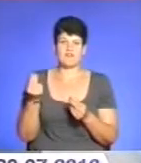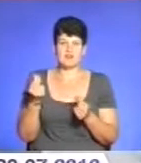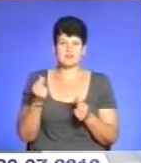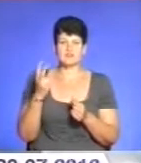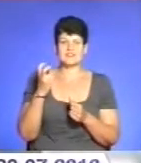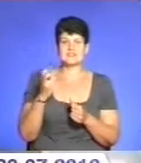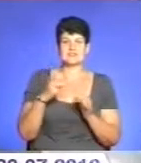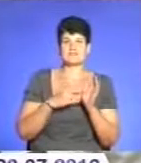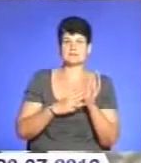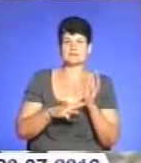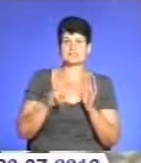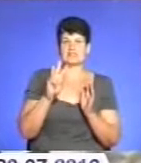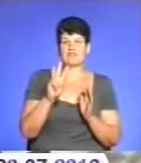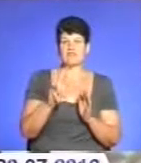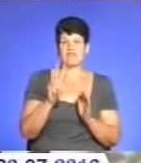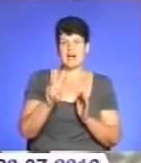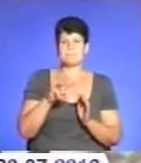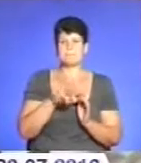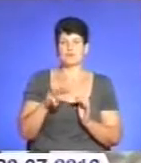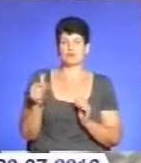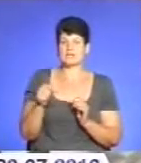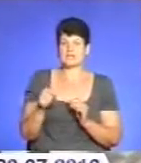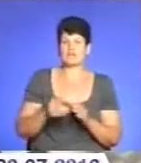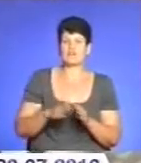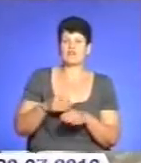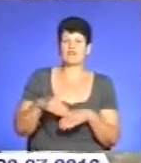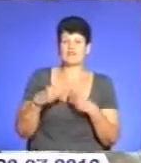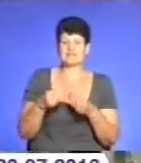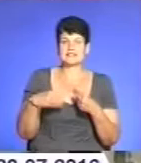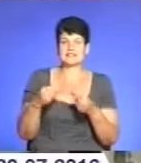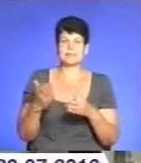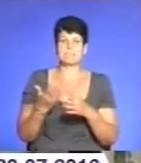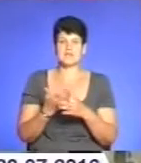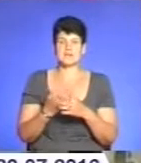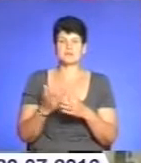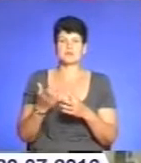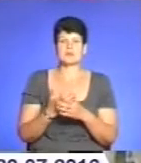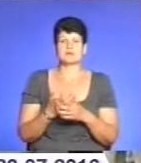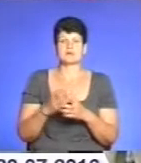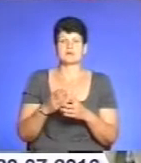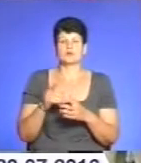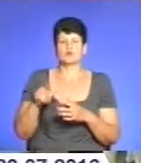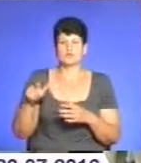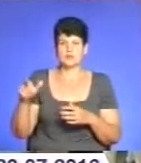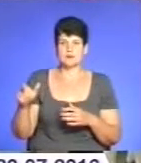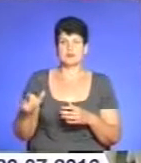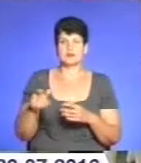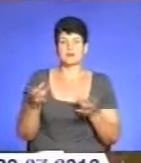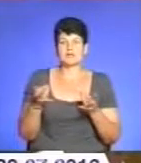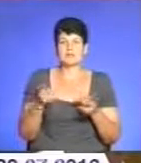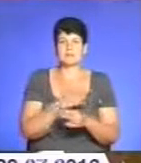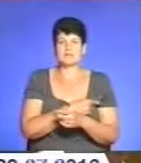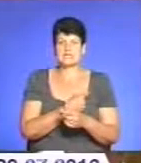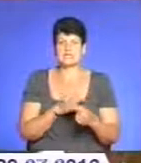282 млн грн виділено для надання пільг і субсидій населенню на оплату житлово-комунальних послуг. На потреби медичної